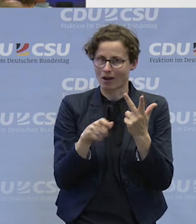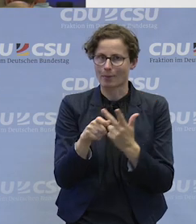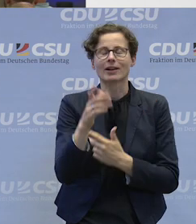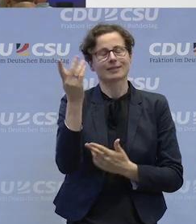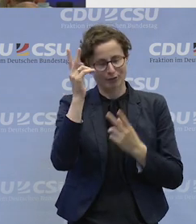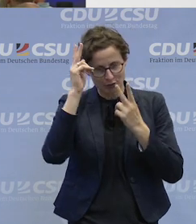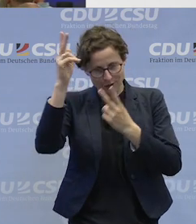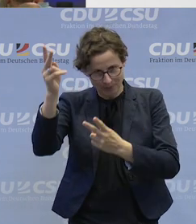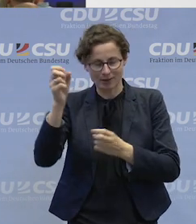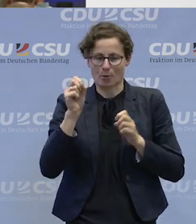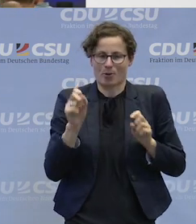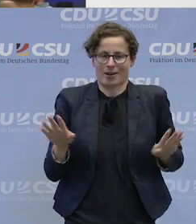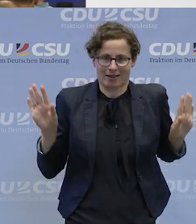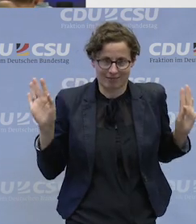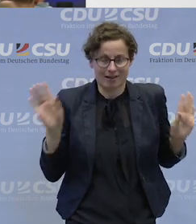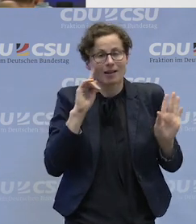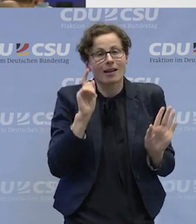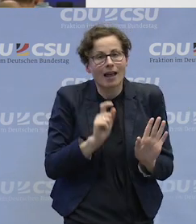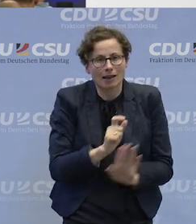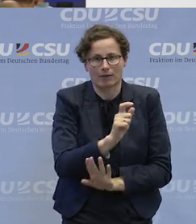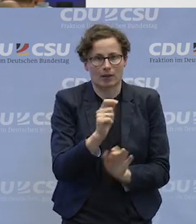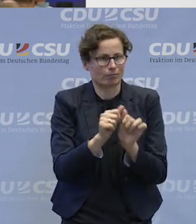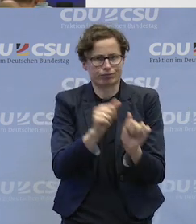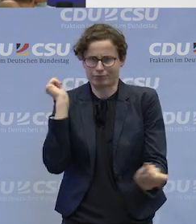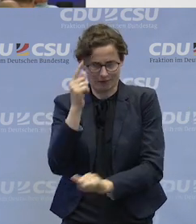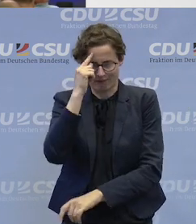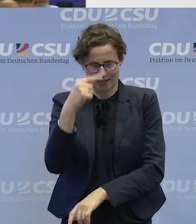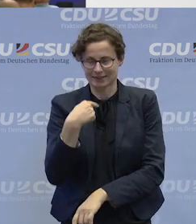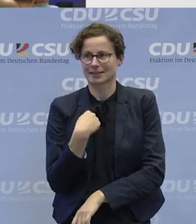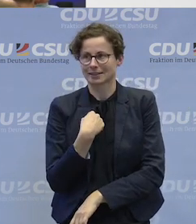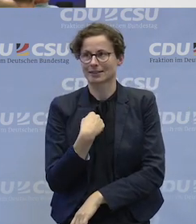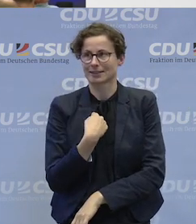zu vergessen, gestehe ich gerne zu. Nordrhein-Westfalen, jedenfalls ziemlich weit hinten.